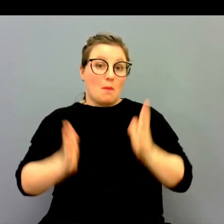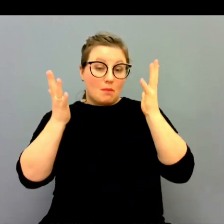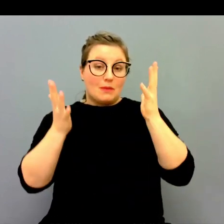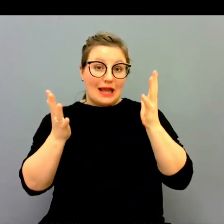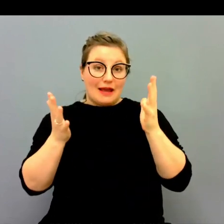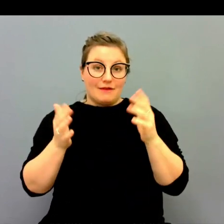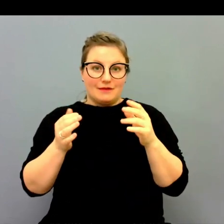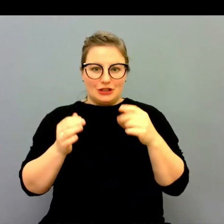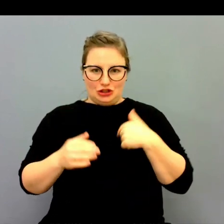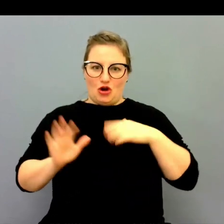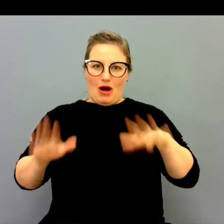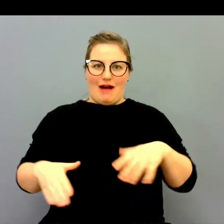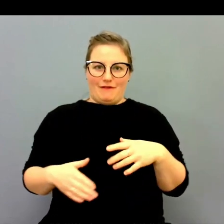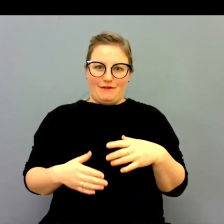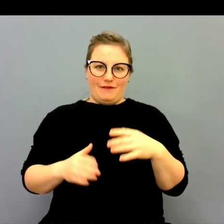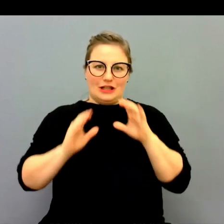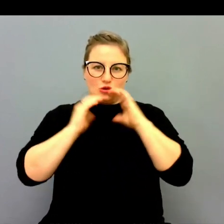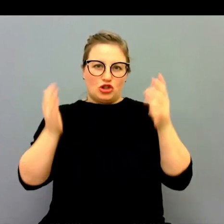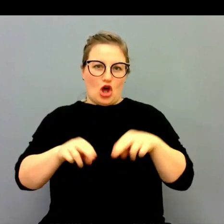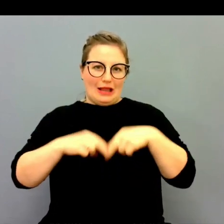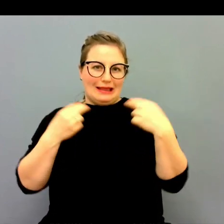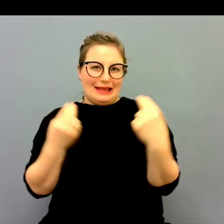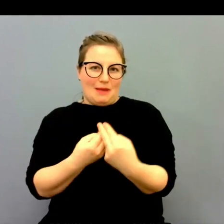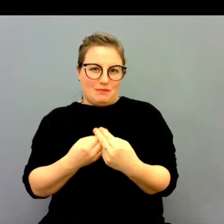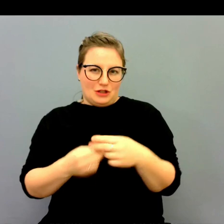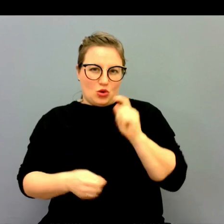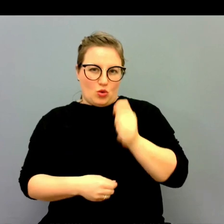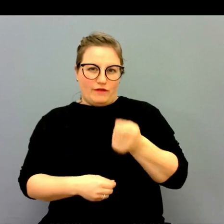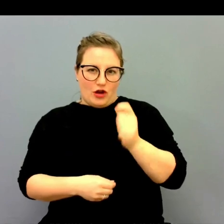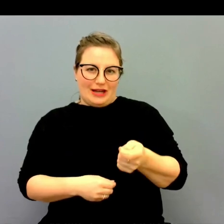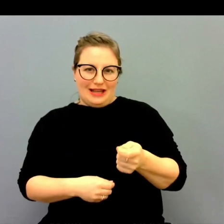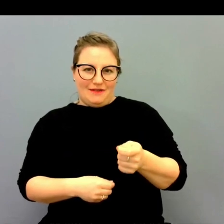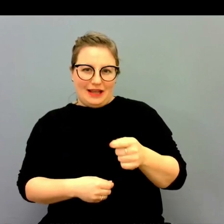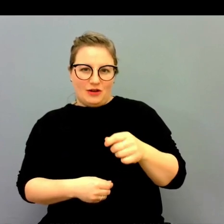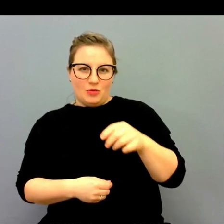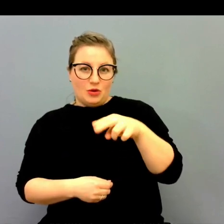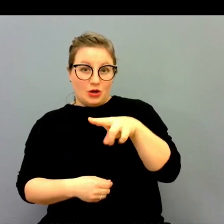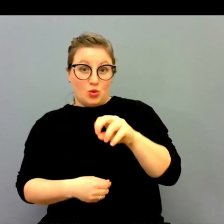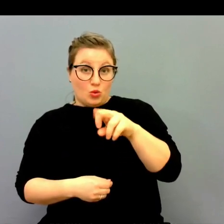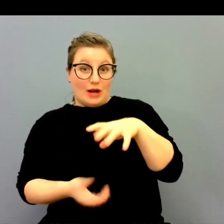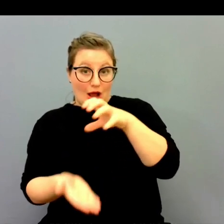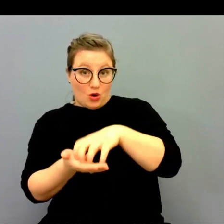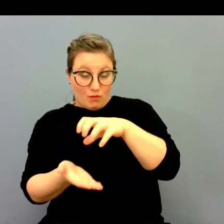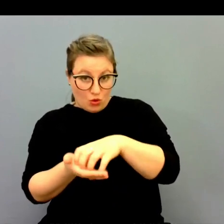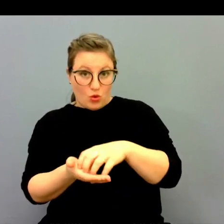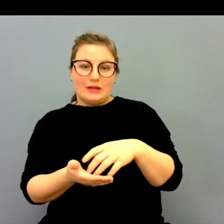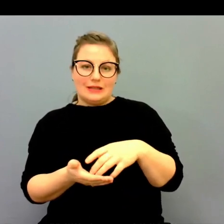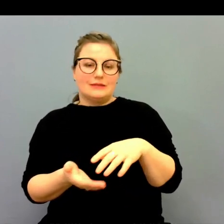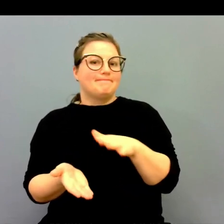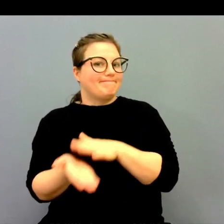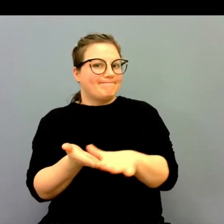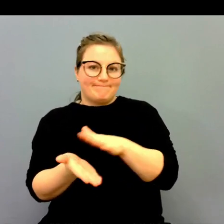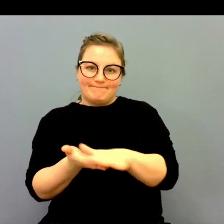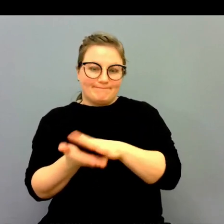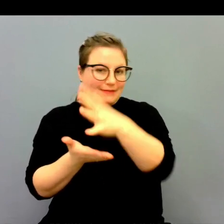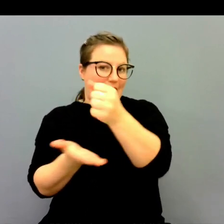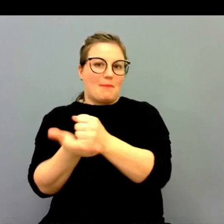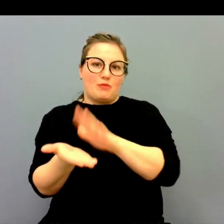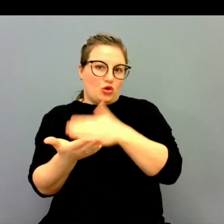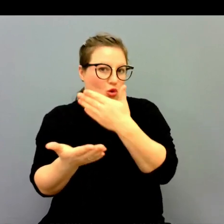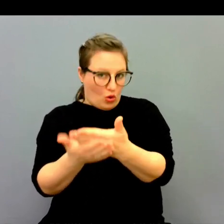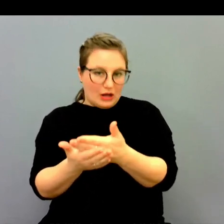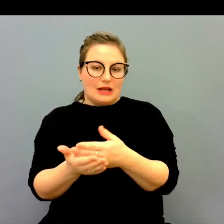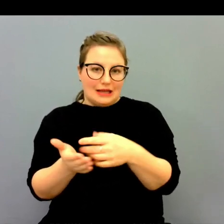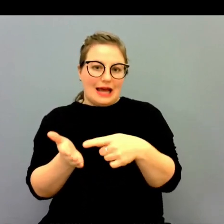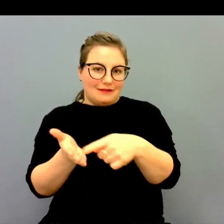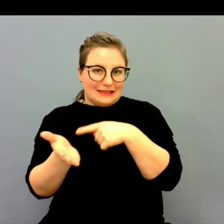som mina åtta år som socialnämndsordförande i Moda kommun. Där det också var problematiskt ibland att få tag i tolkar när det skulle vara